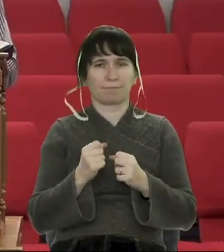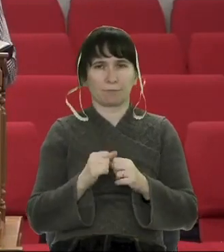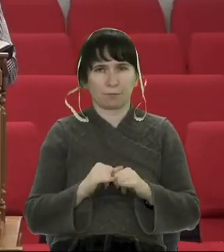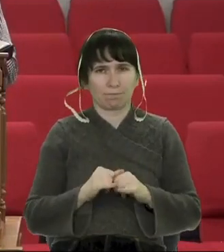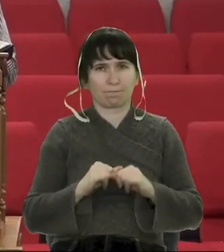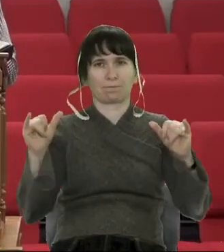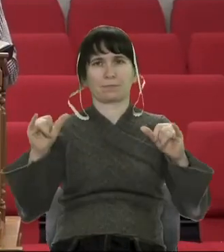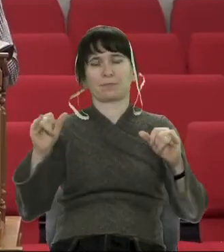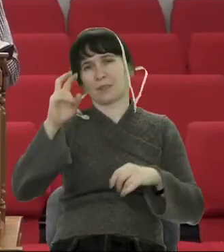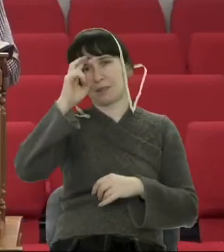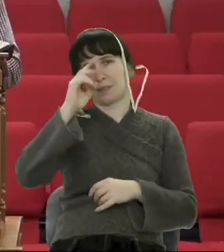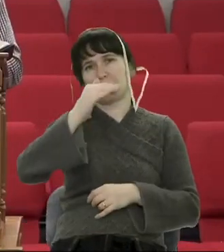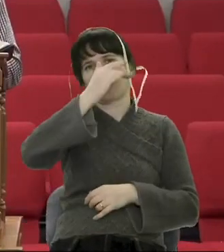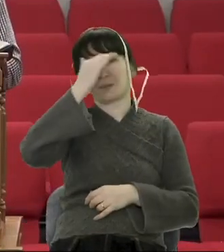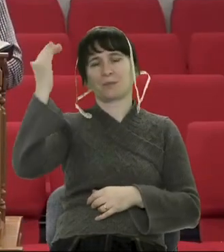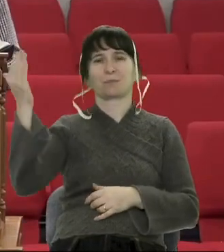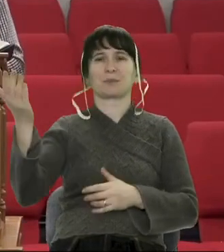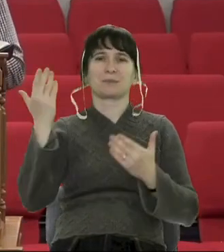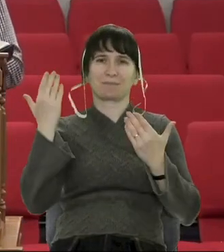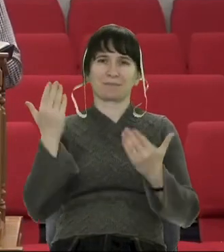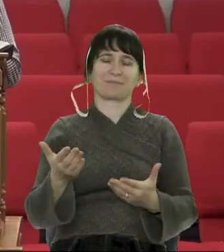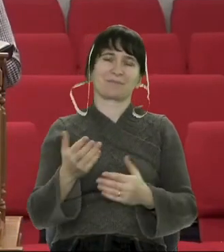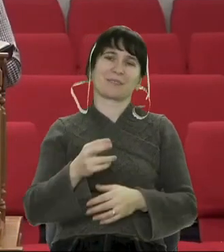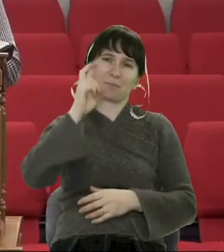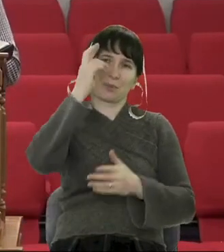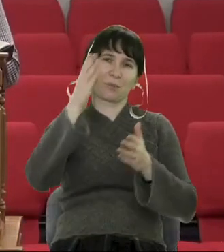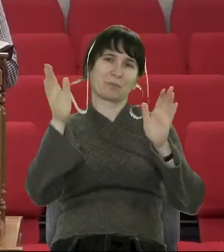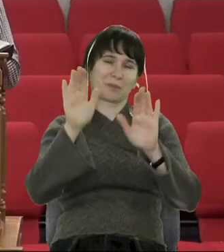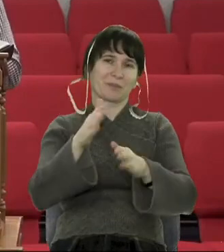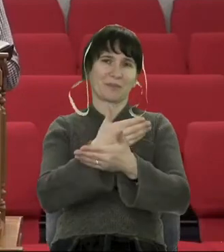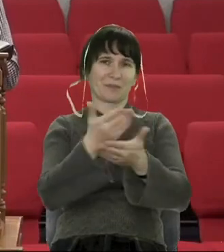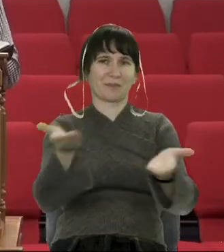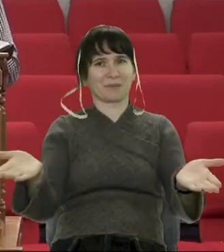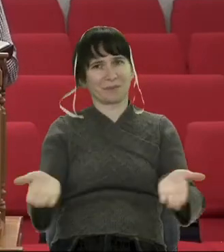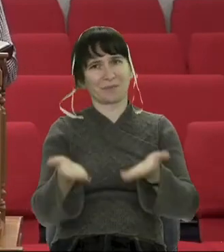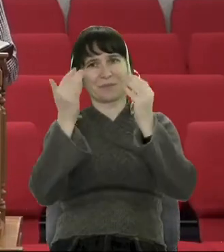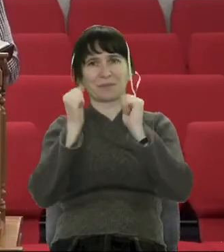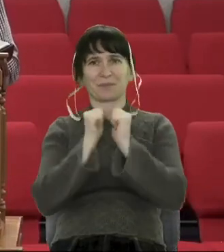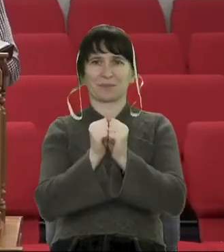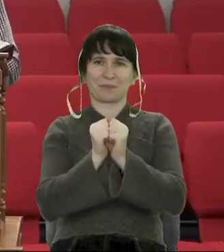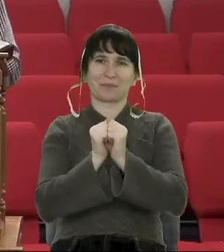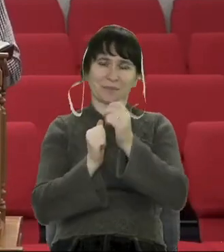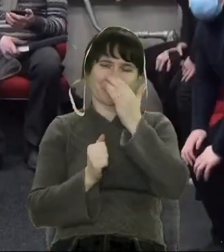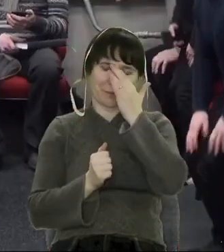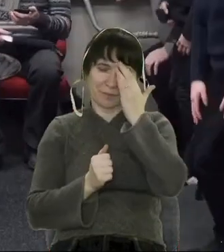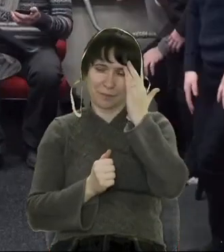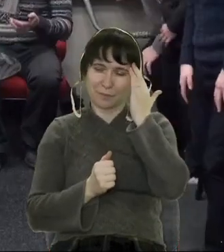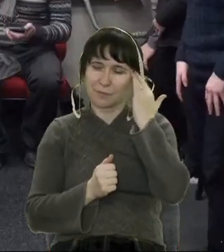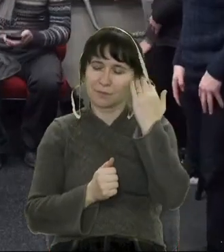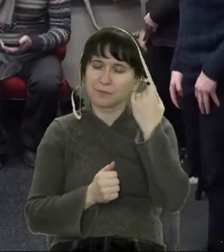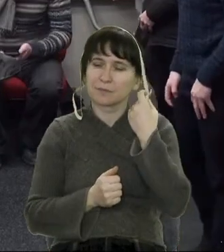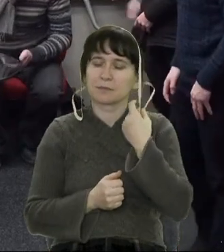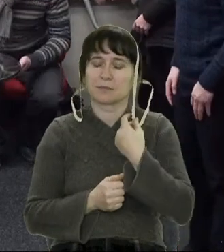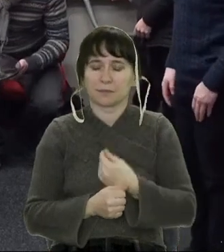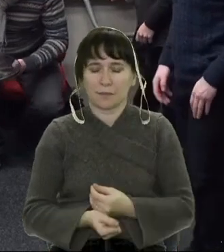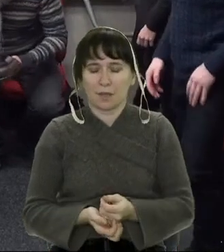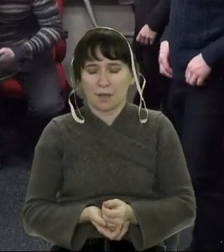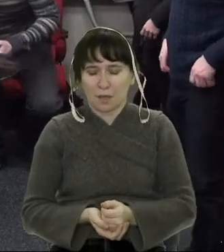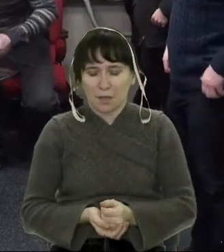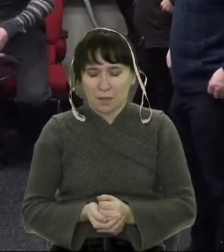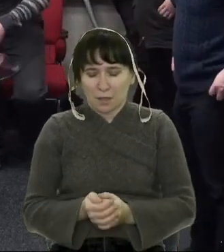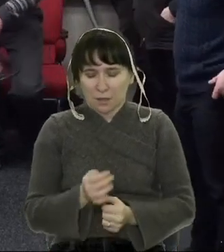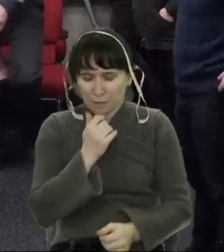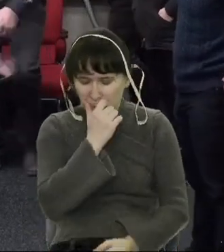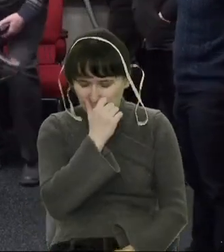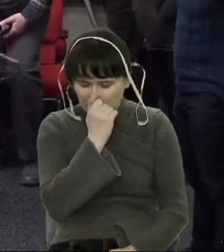поширення Божого царства. І хай нас всіх Господь рясно благословить. Давайте ми зараз станемо помолимося. Боже, ми дякуємо